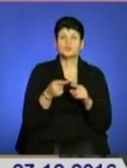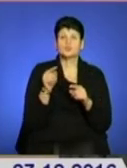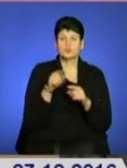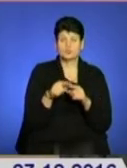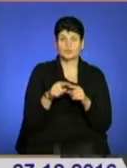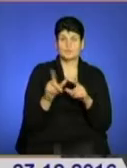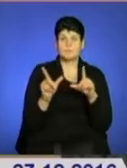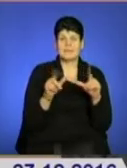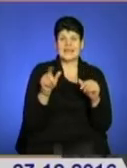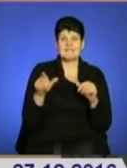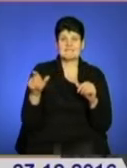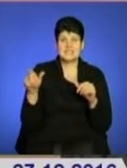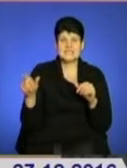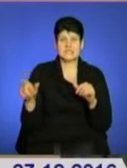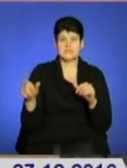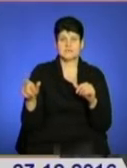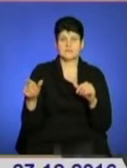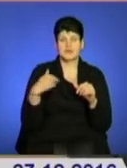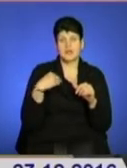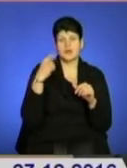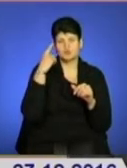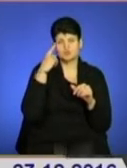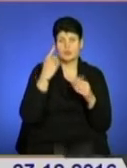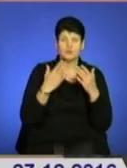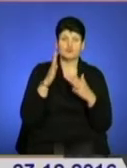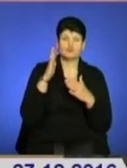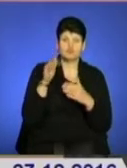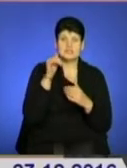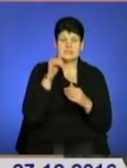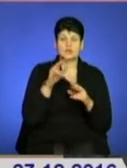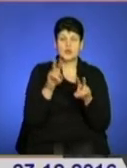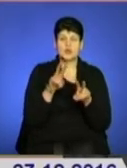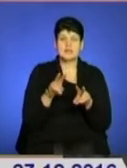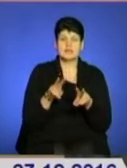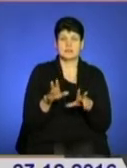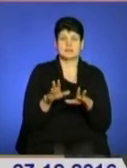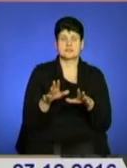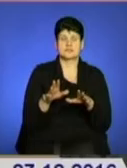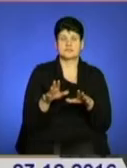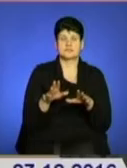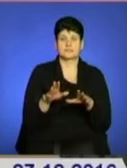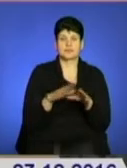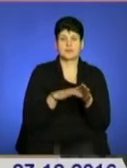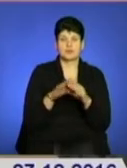я думаю, що якщо буде завтра зглядатися на звісті виконавчого комітету